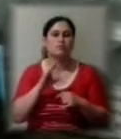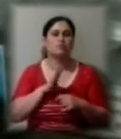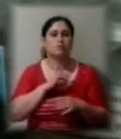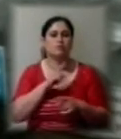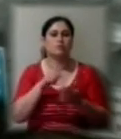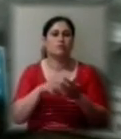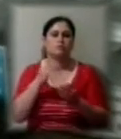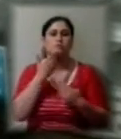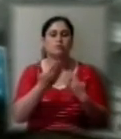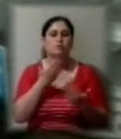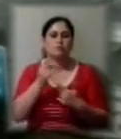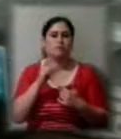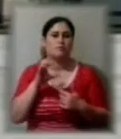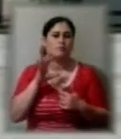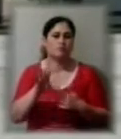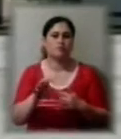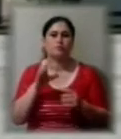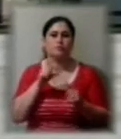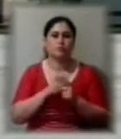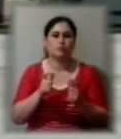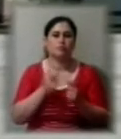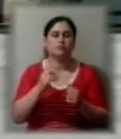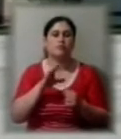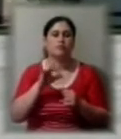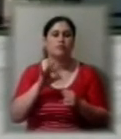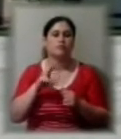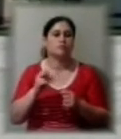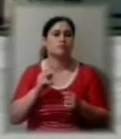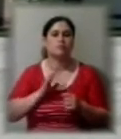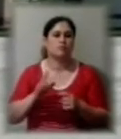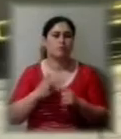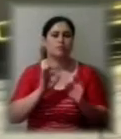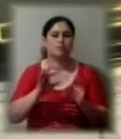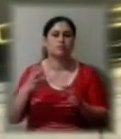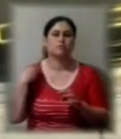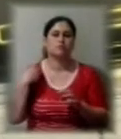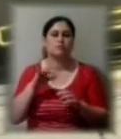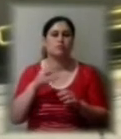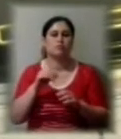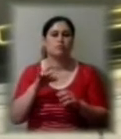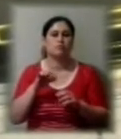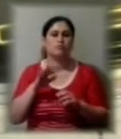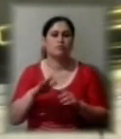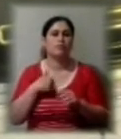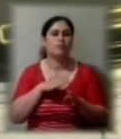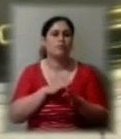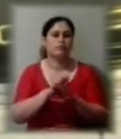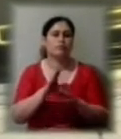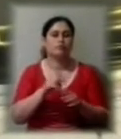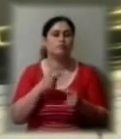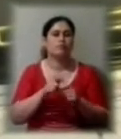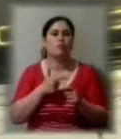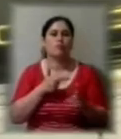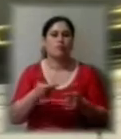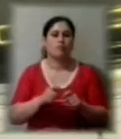автобуси. Сьогодні автовокзал не запрацює, розказав його начальник Юрій Торульов. «Ми повністю